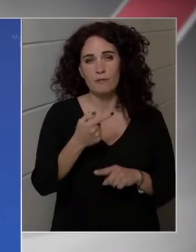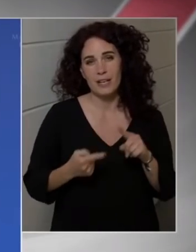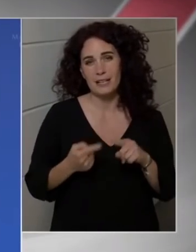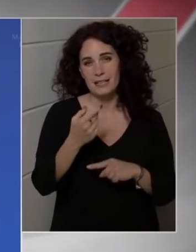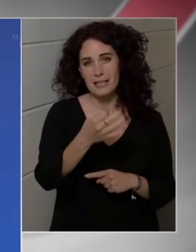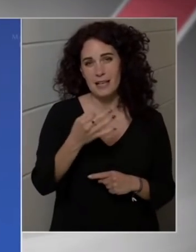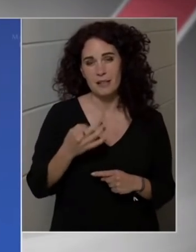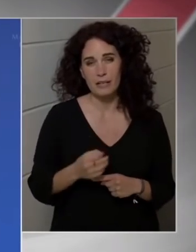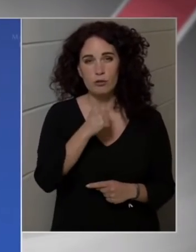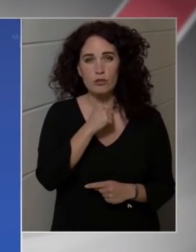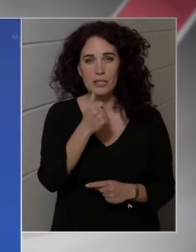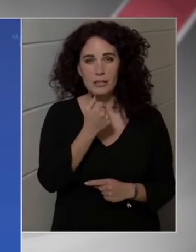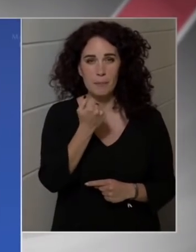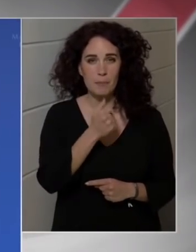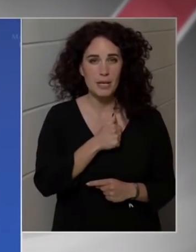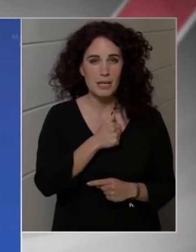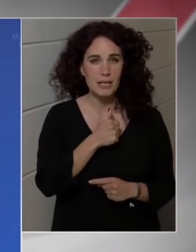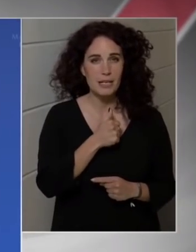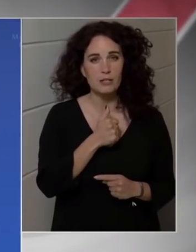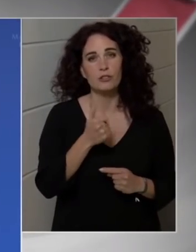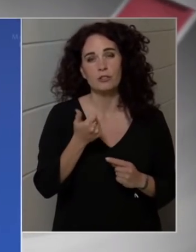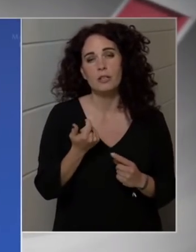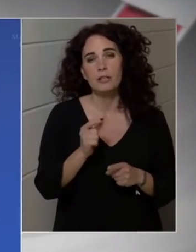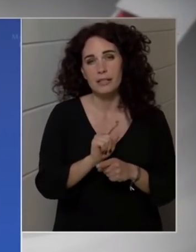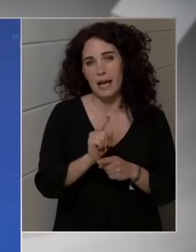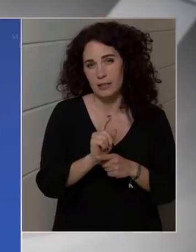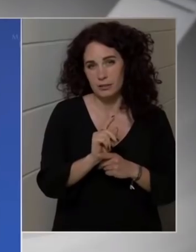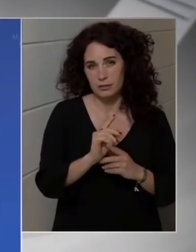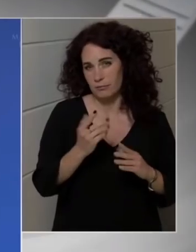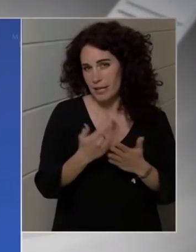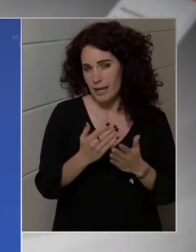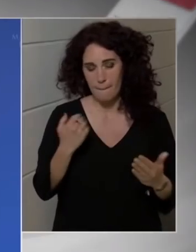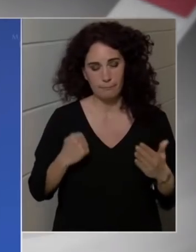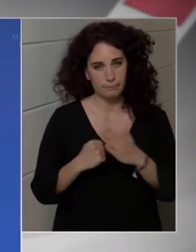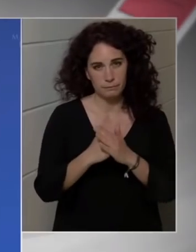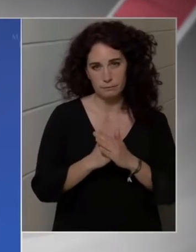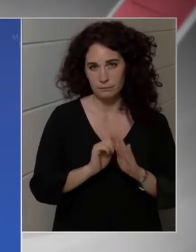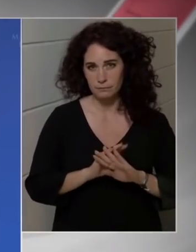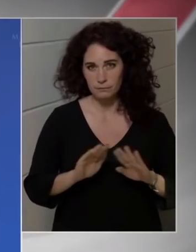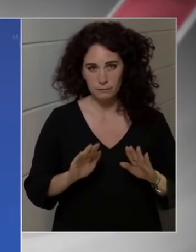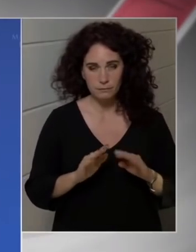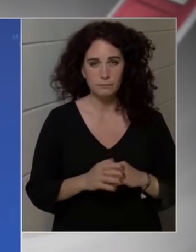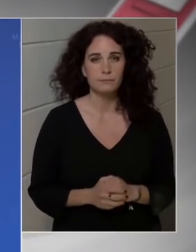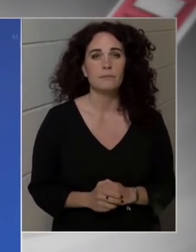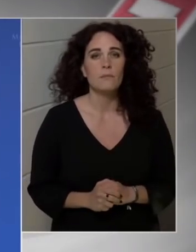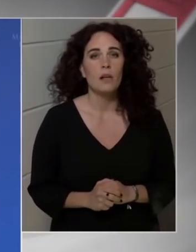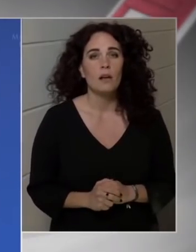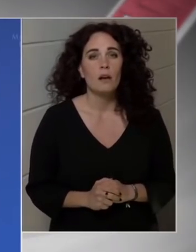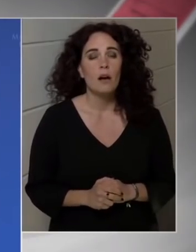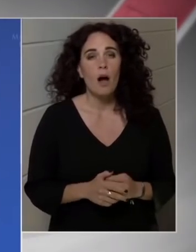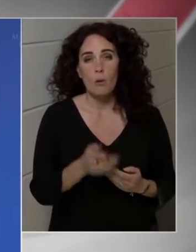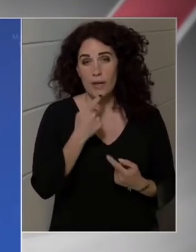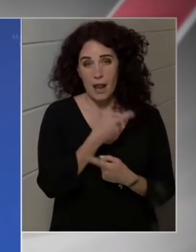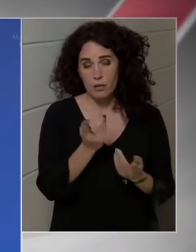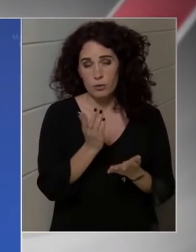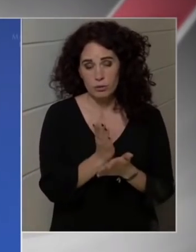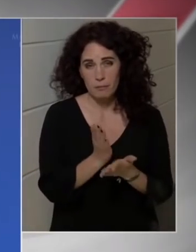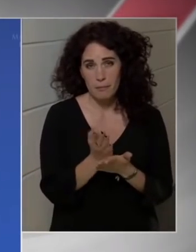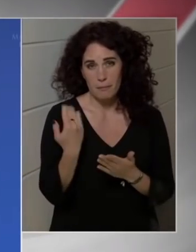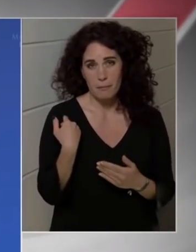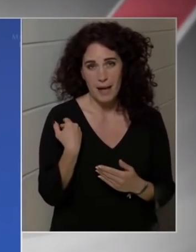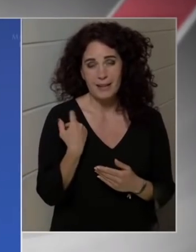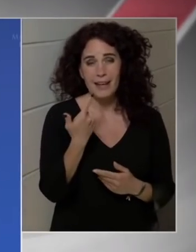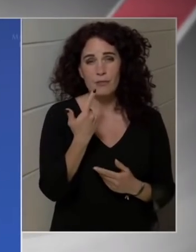Ragaszkodunk ahhoz, hogy idén 4,9%-os, jövőre pedig 3,5%-os GDP